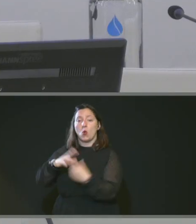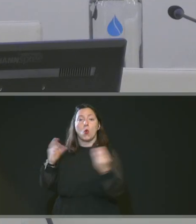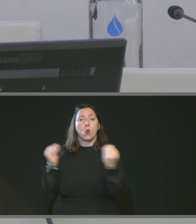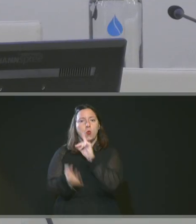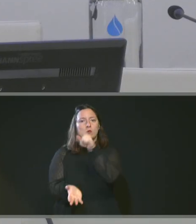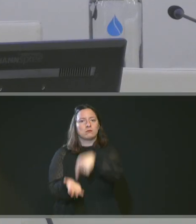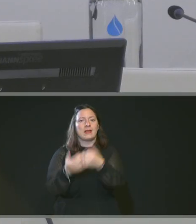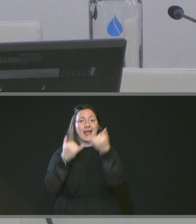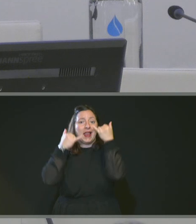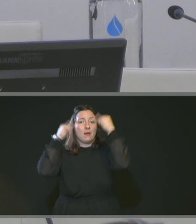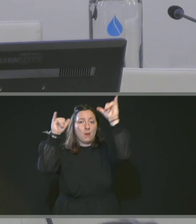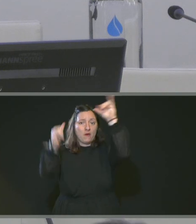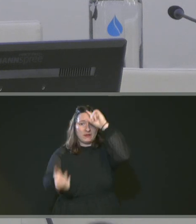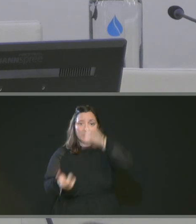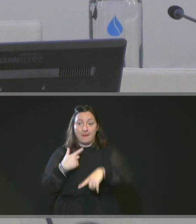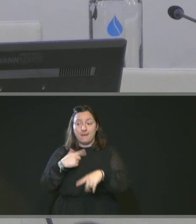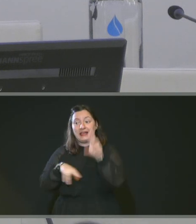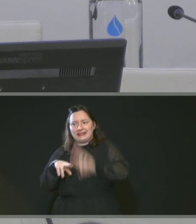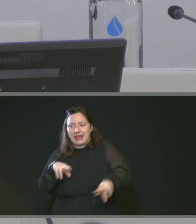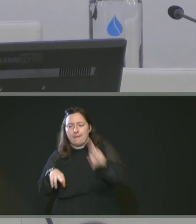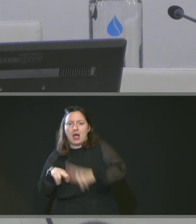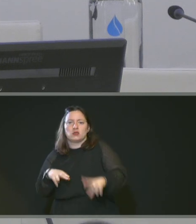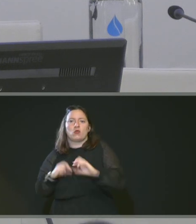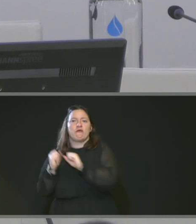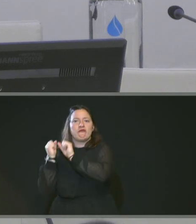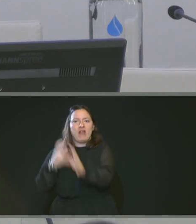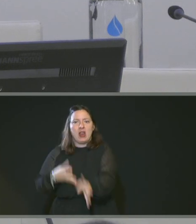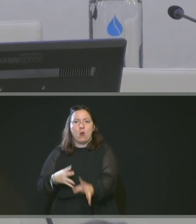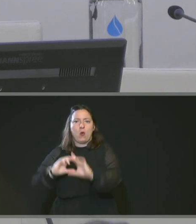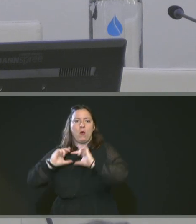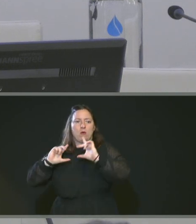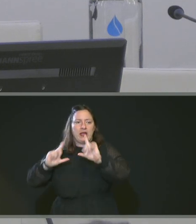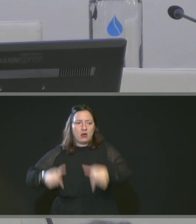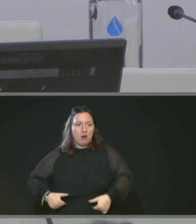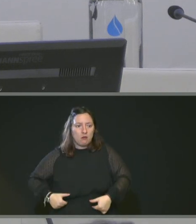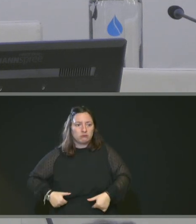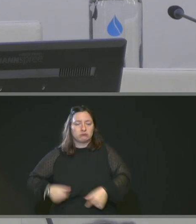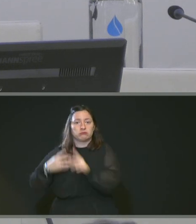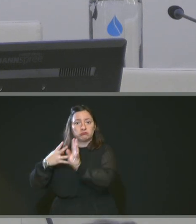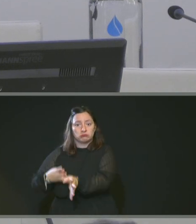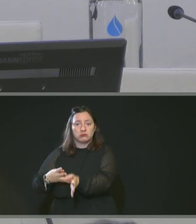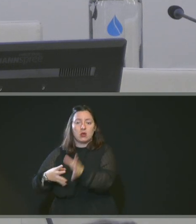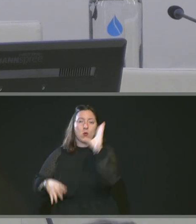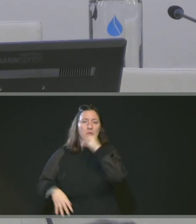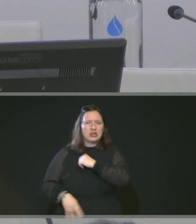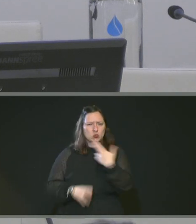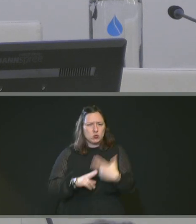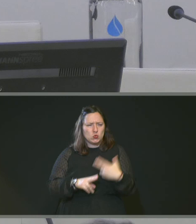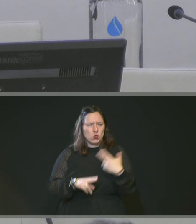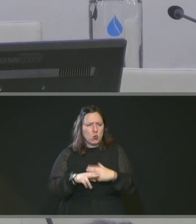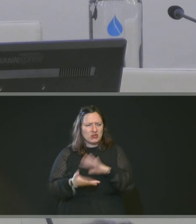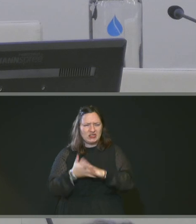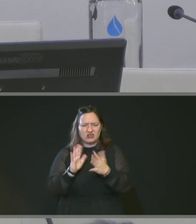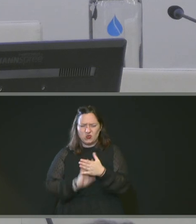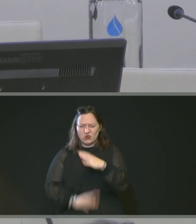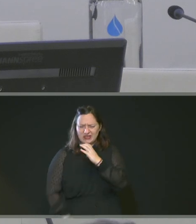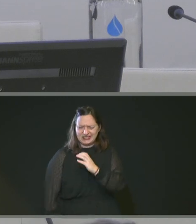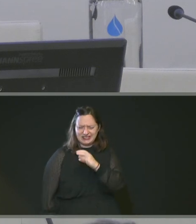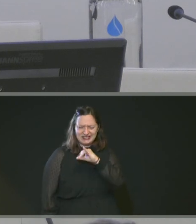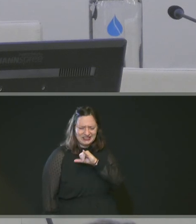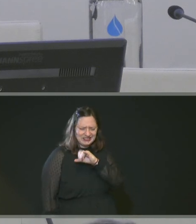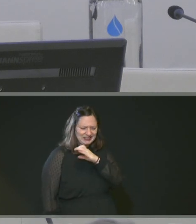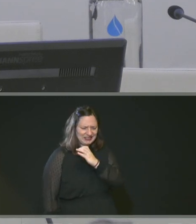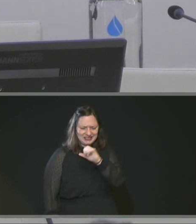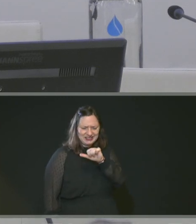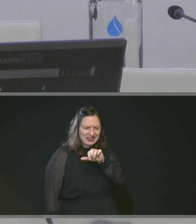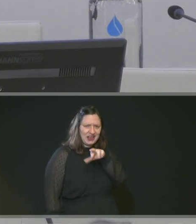réparation de cycles et de vélo-école. C'est une convention de partenariat avec une association. Je ne pas comment on la prononce. Cicérone, Cicérone, Tchichérone, et